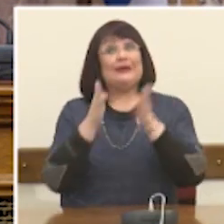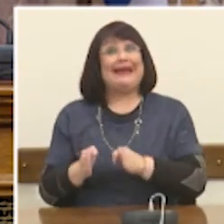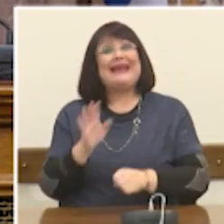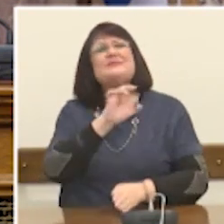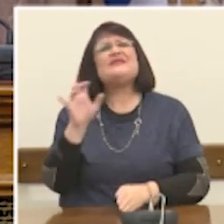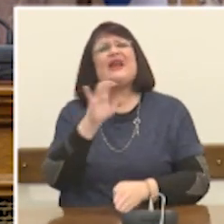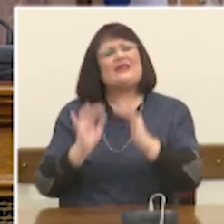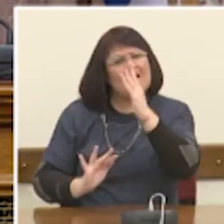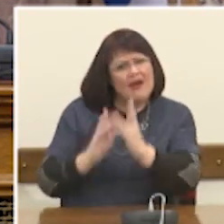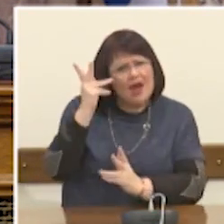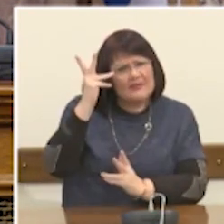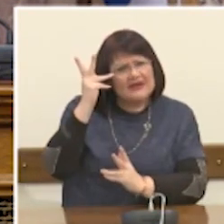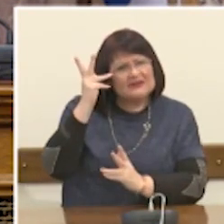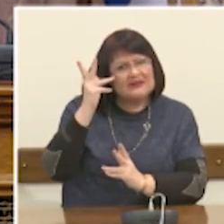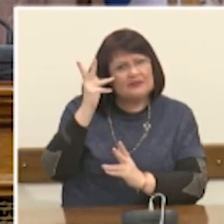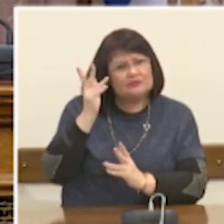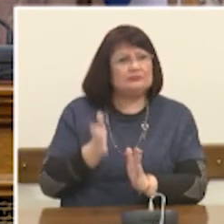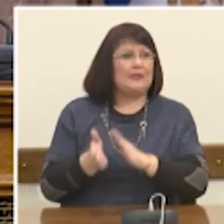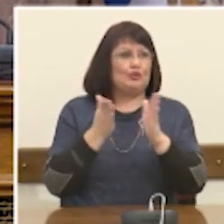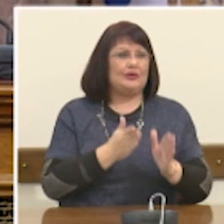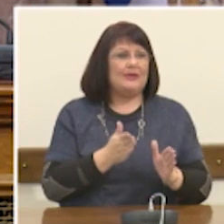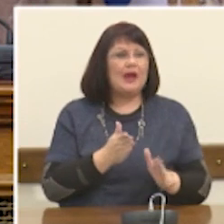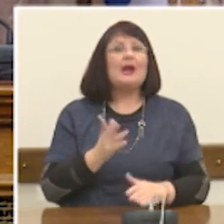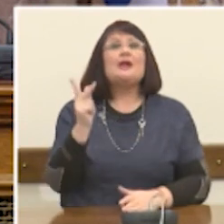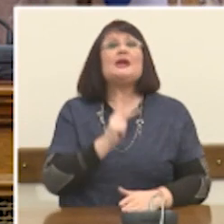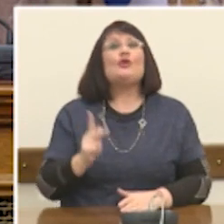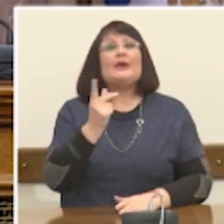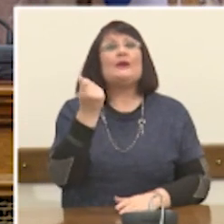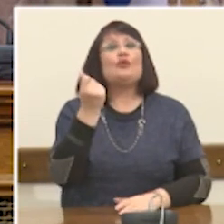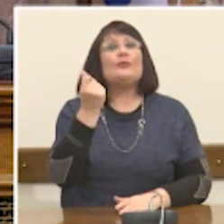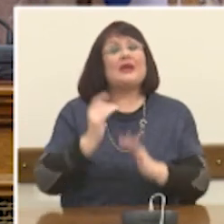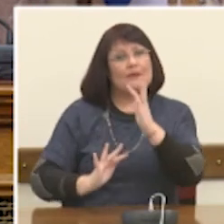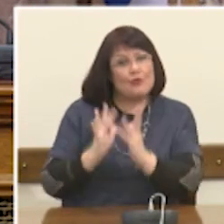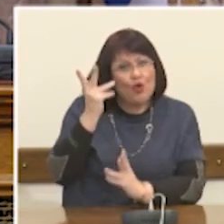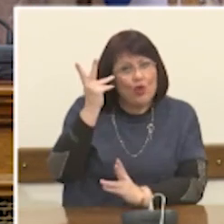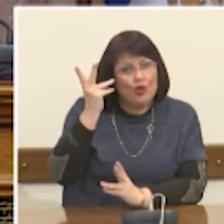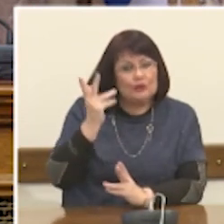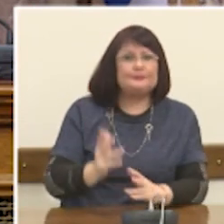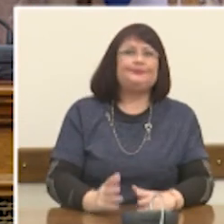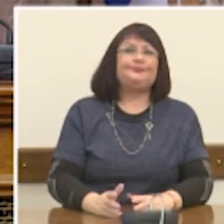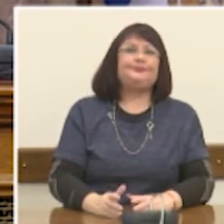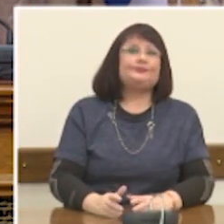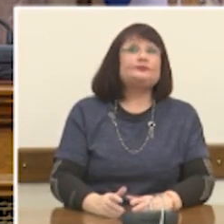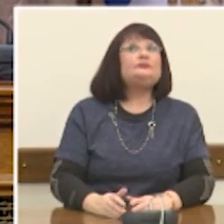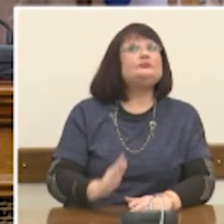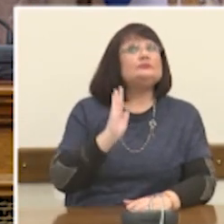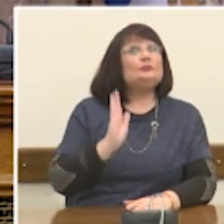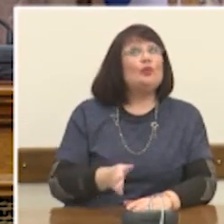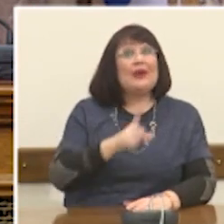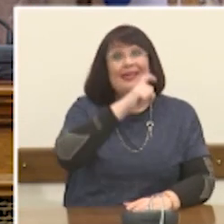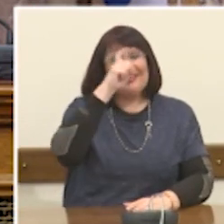από τη μία γίνεται εργαλείο κοινωνικής και οικονομικής πρόοδου, αλλά γίνεται και πεδίο που ήδη σήμερα